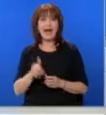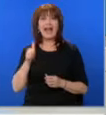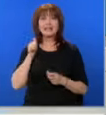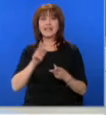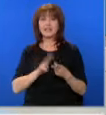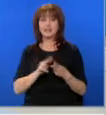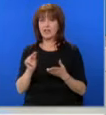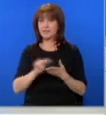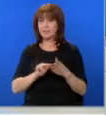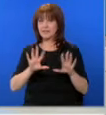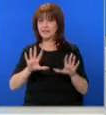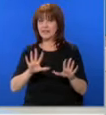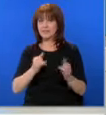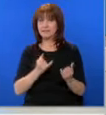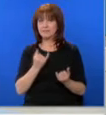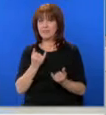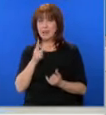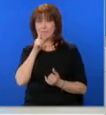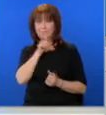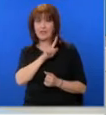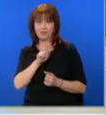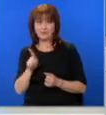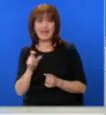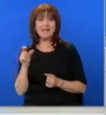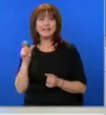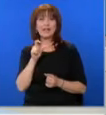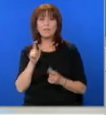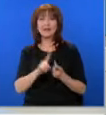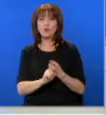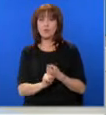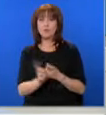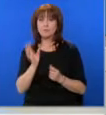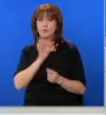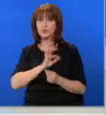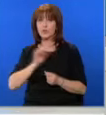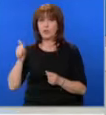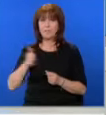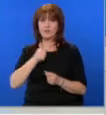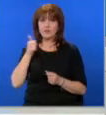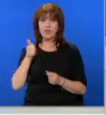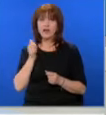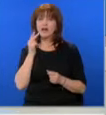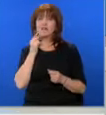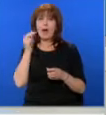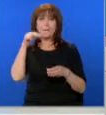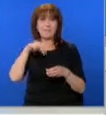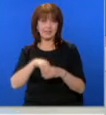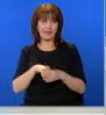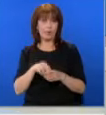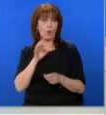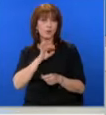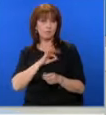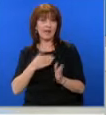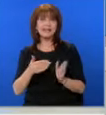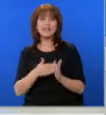Александър Везенков записа 10 игрови минути, а неговият Сакраменто Кингс постигна важна победа в Националната баскетболна асоциация. С